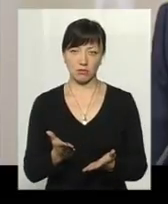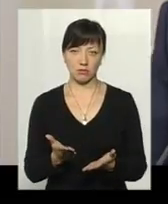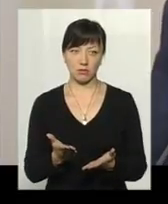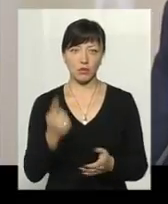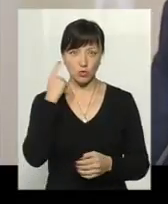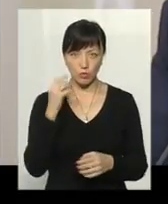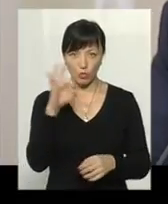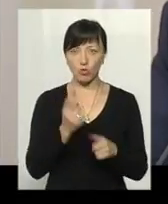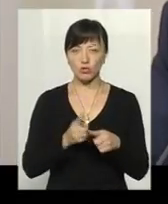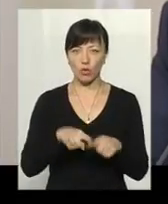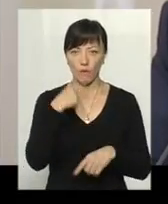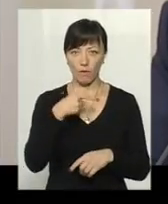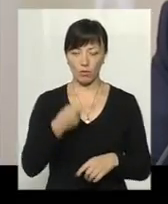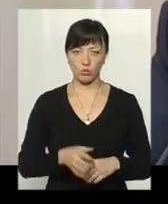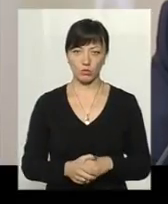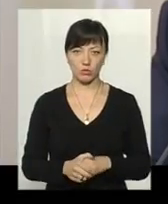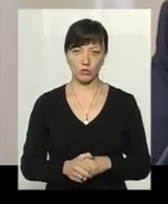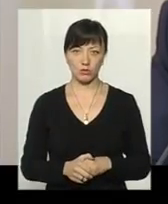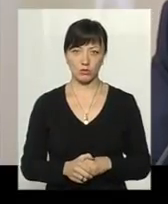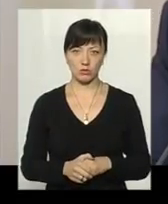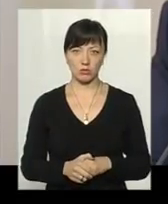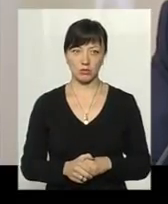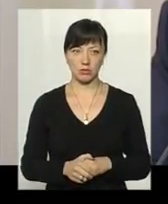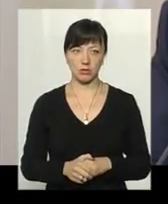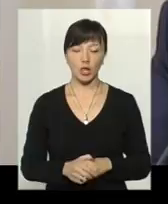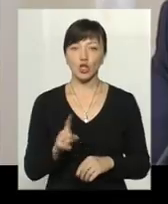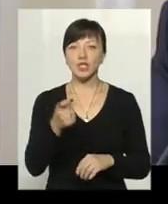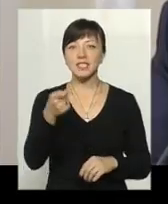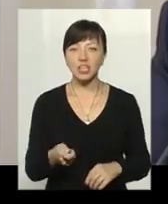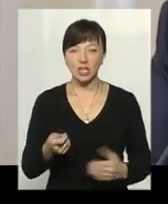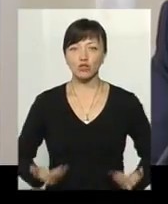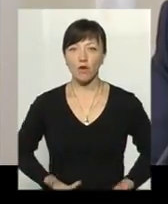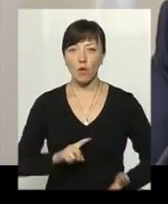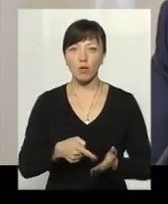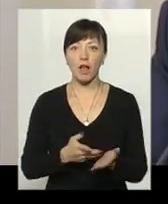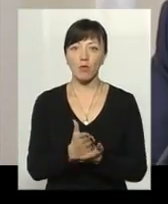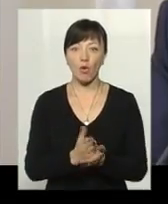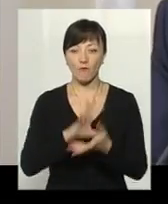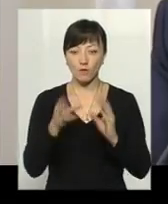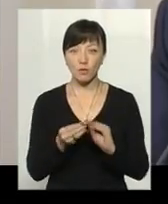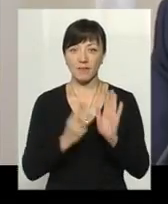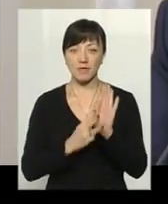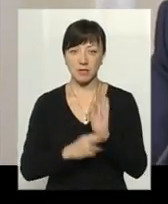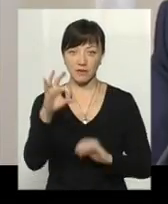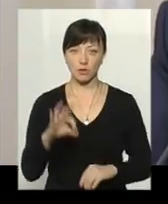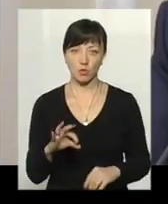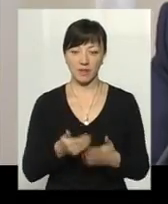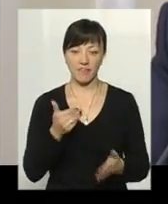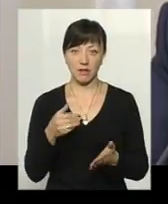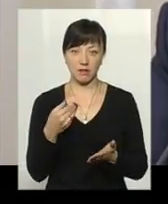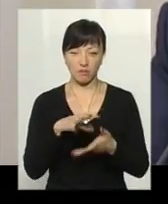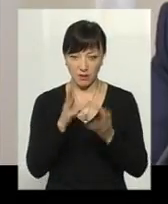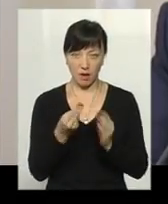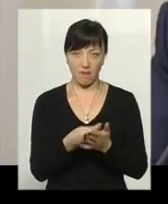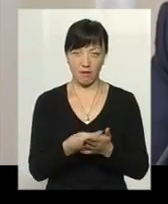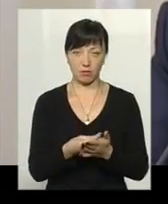Ви чуєте, про що мова йде? Що знижка на житлово-комунальні послуги в сумі буде 80% від вартості.